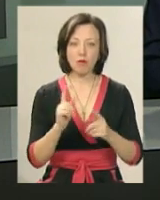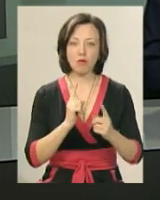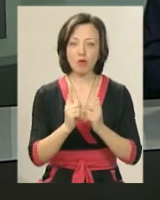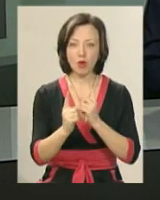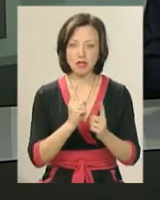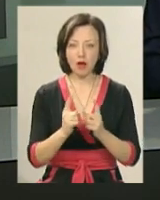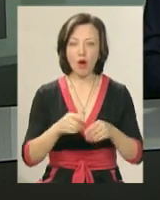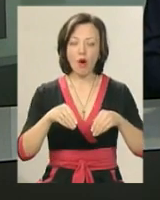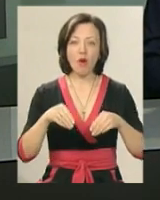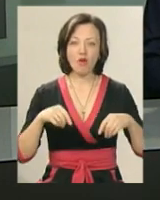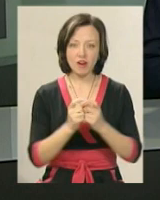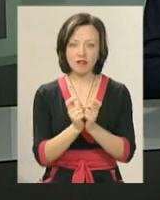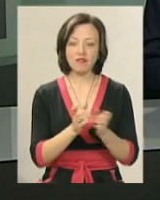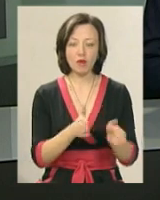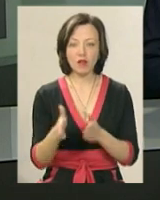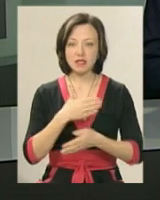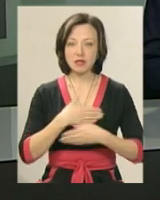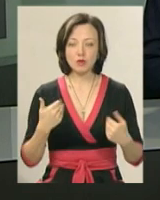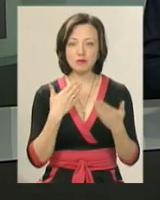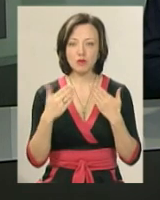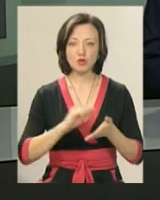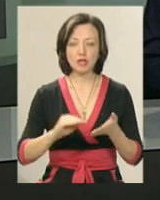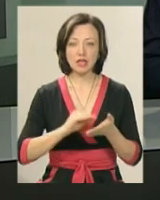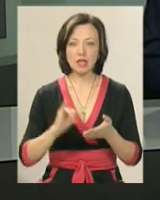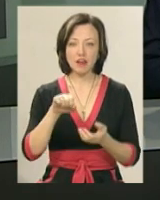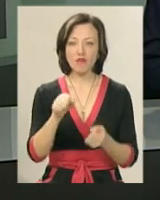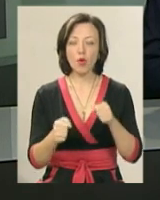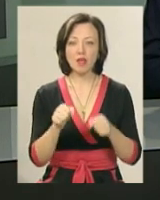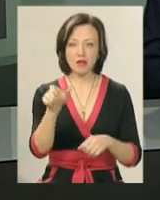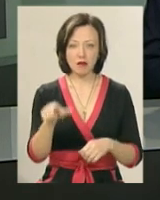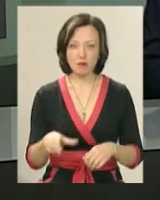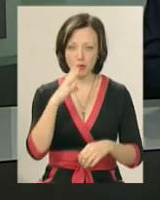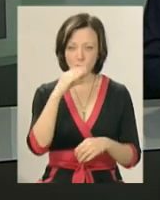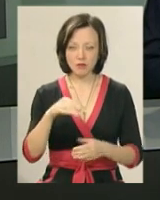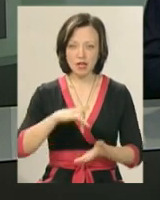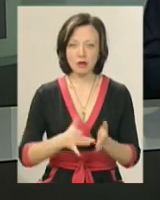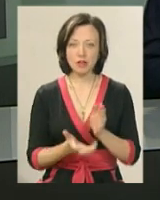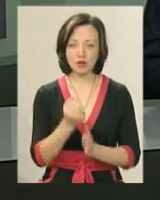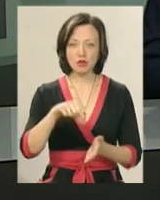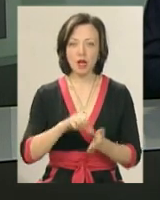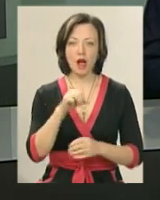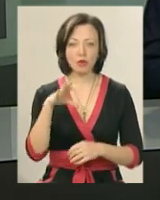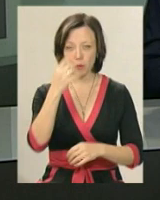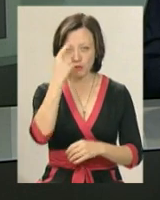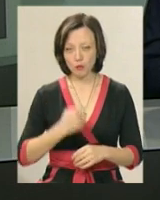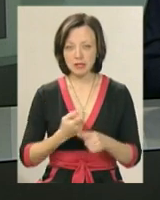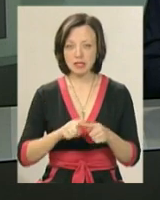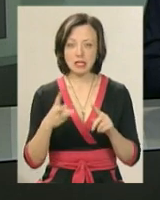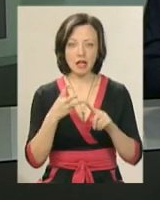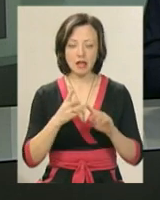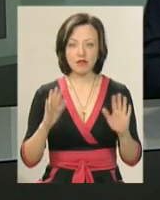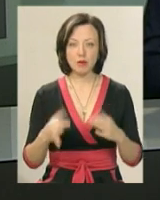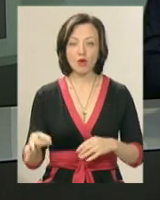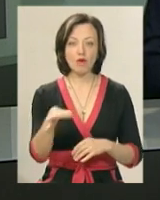конфлікт регулювали. Не захотів спілкуватися з журналістами і екс-водій маршрутки. У Центрі підтримки учасників АТО повідомляють, що це третій